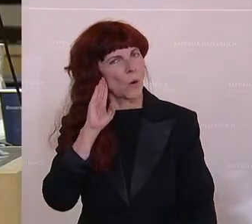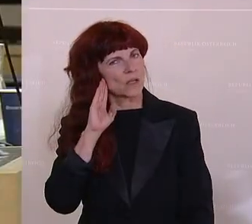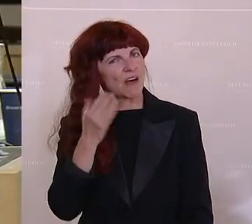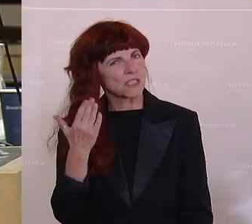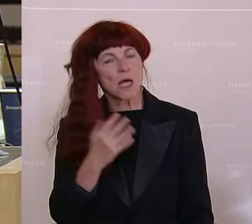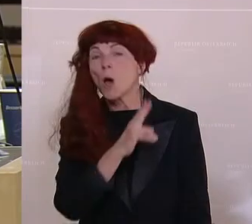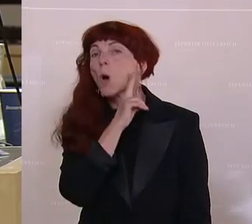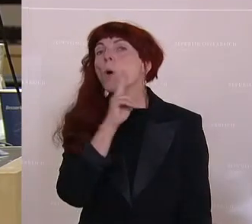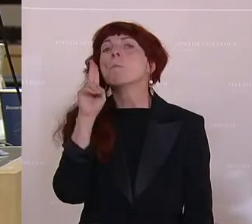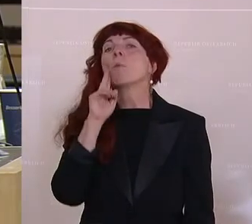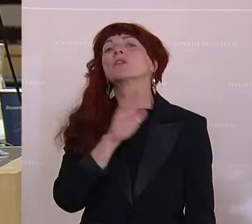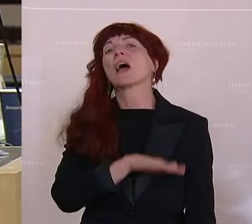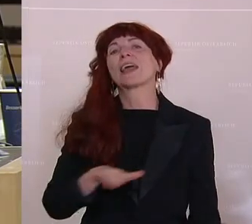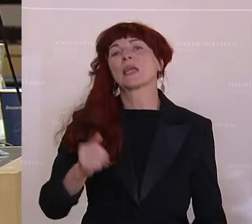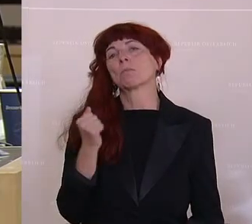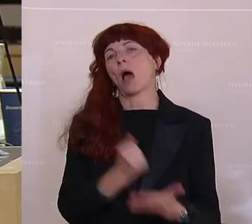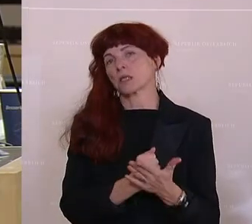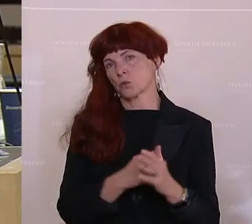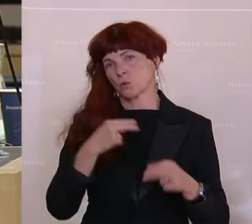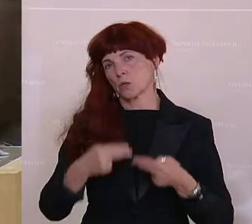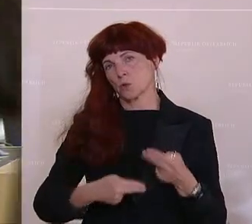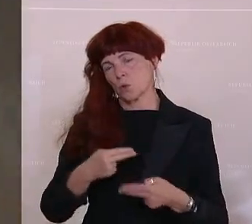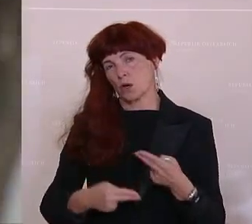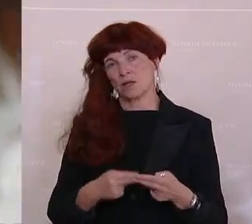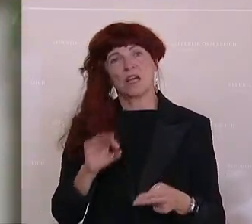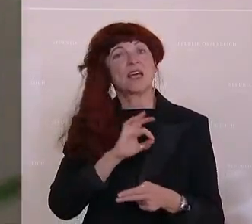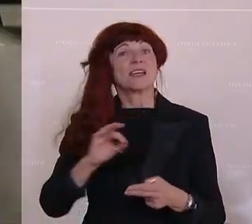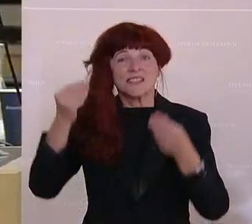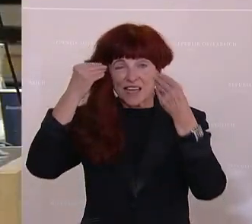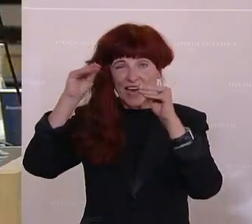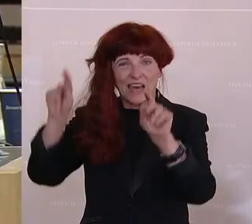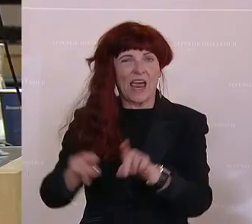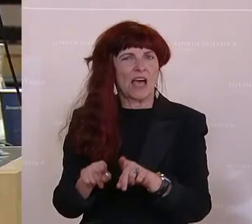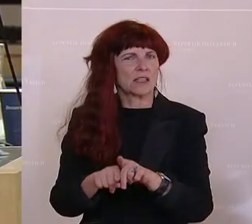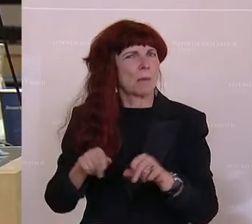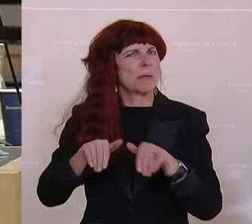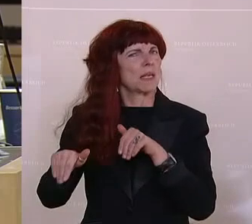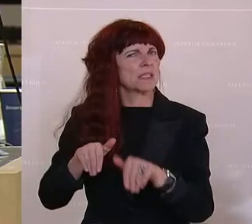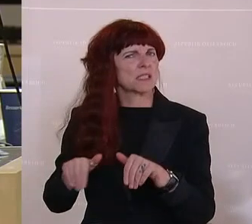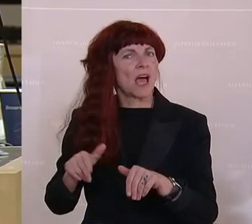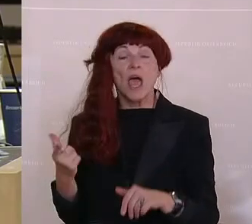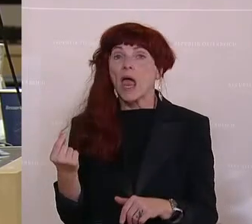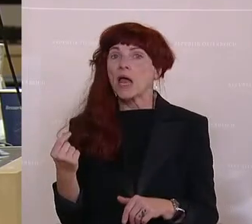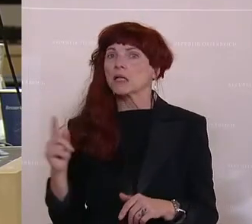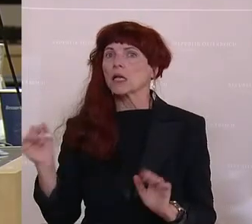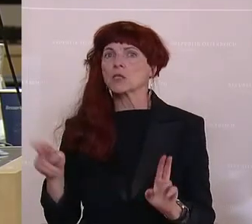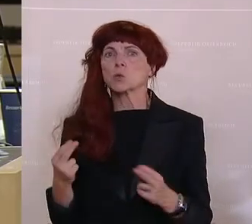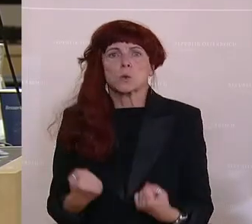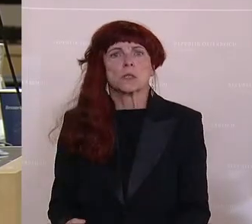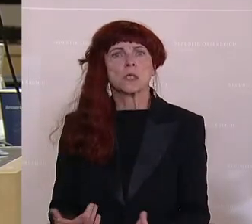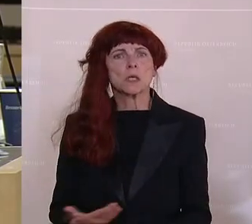-Untersuchungen. Sehr geehrter Herr Minister, die Eltern sind zurzeit stark verunsichert und sie machen sich Sorgen. Das